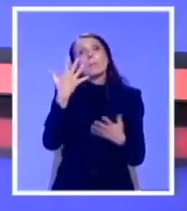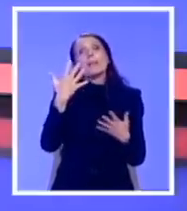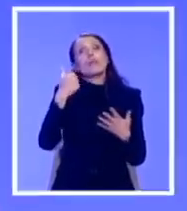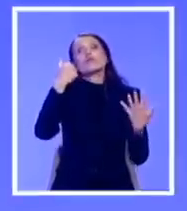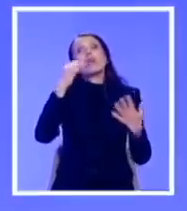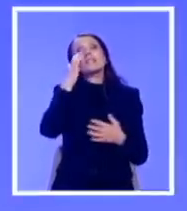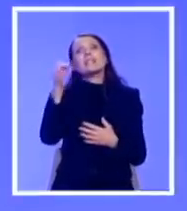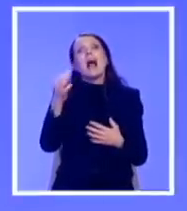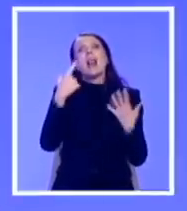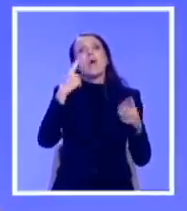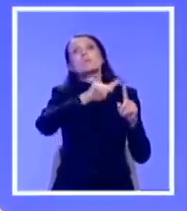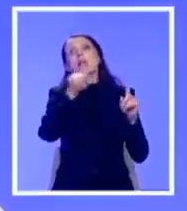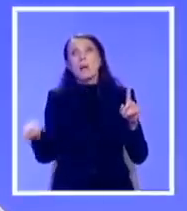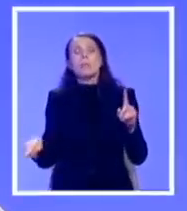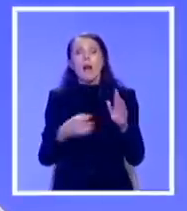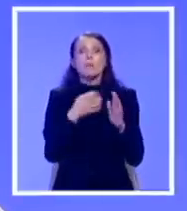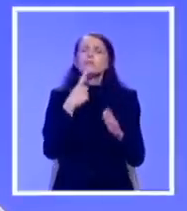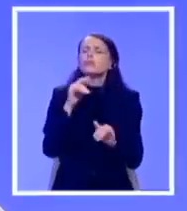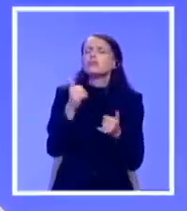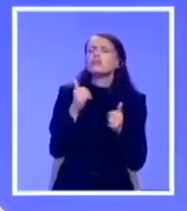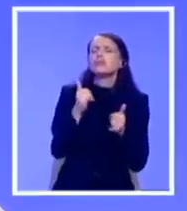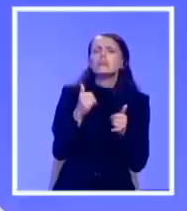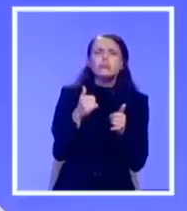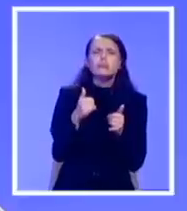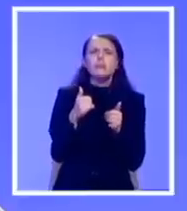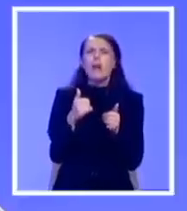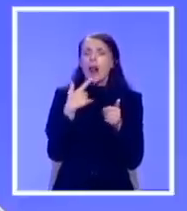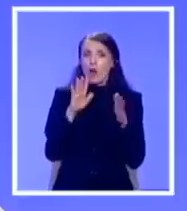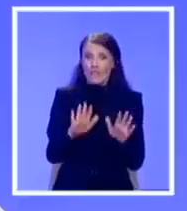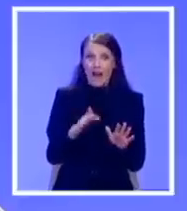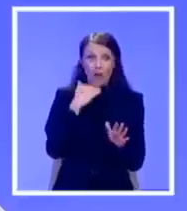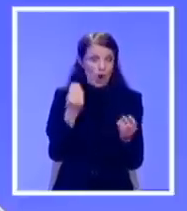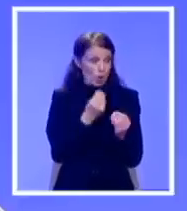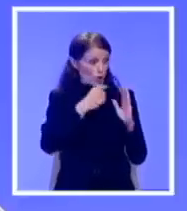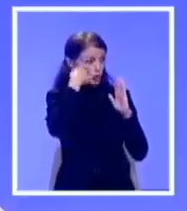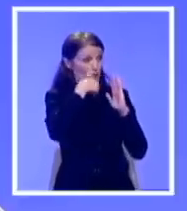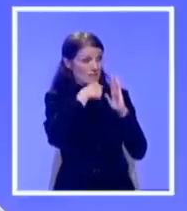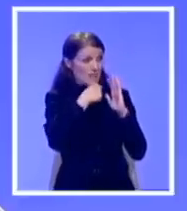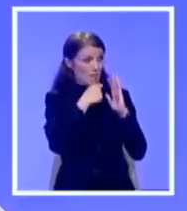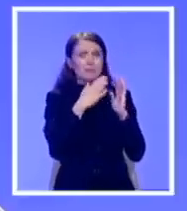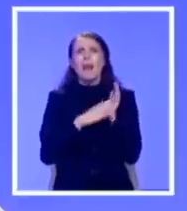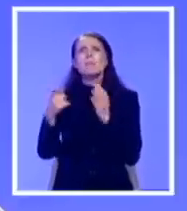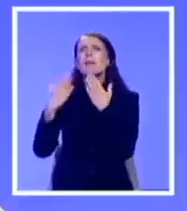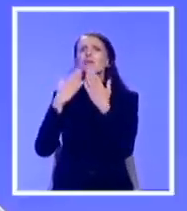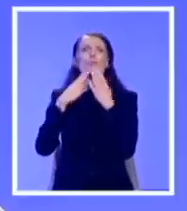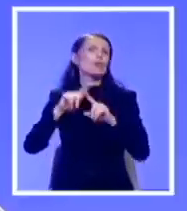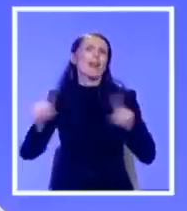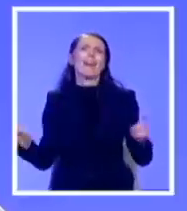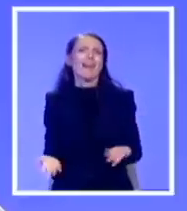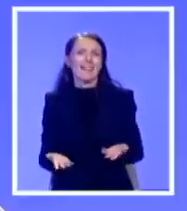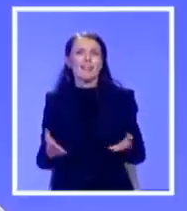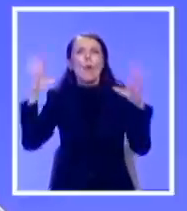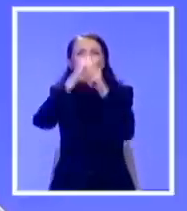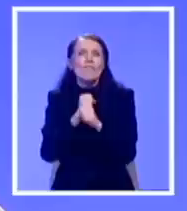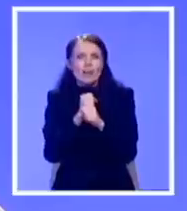nedelji, zaista. Bude. Ali uvek, da će ovako funkcija... Ako nešto snimate, dakle, nisu uveče, na primjer. Znači, uveče mogu da igram predstavu.